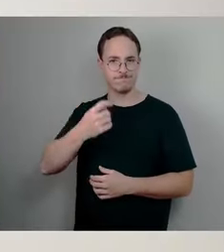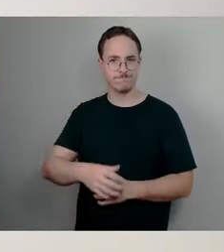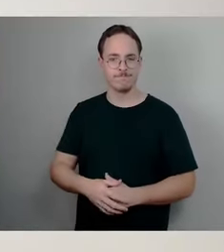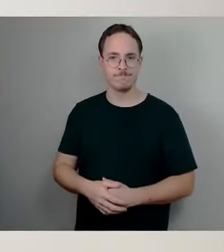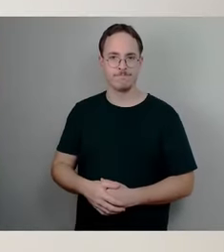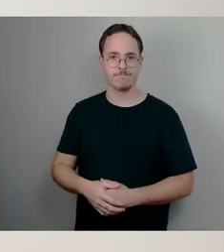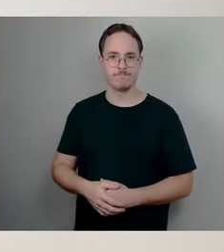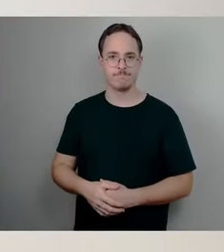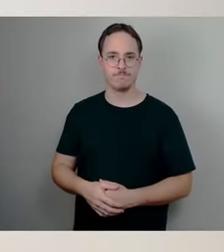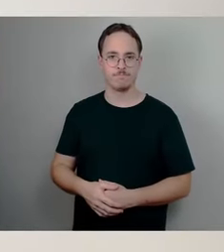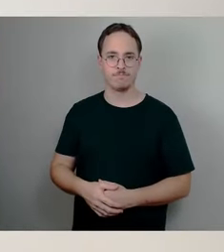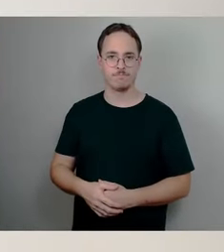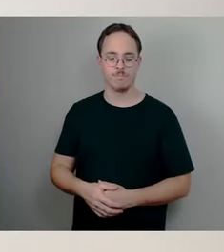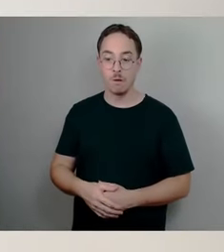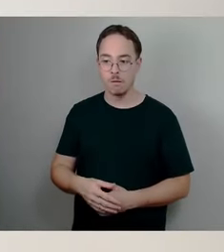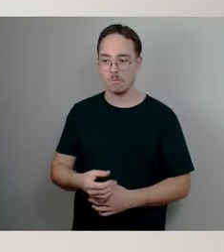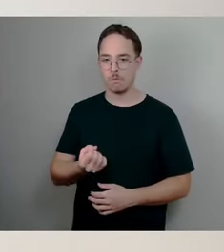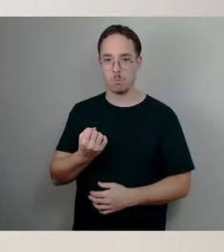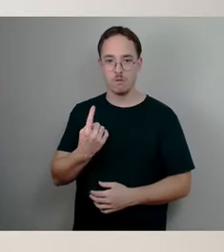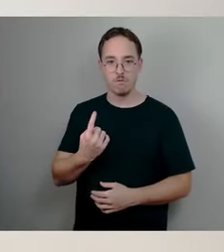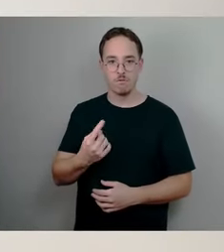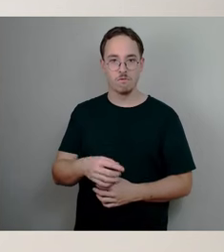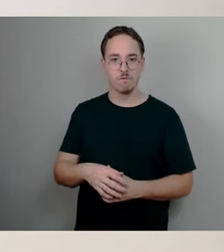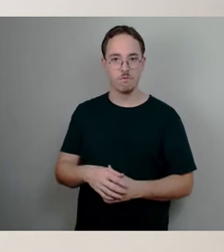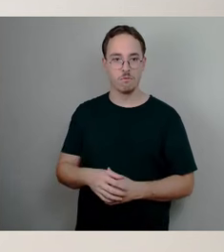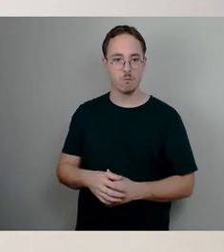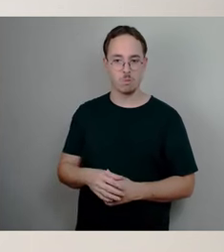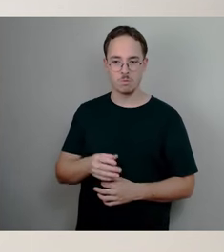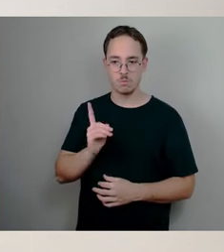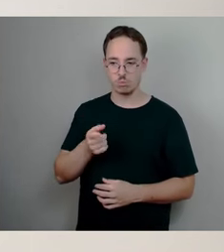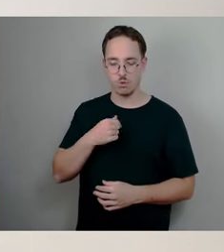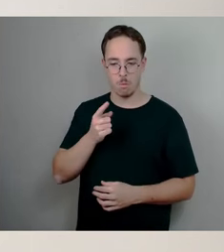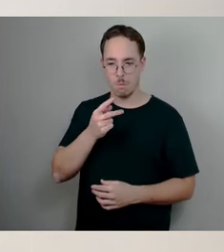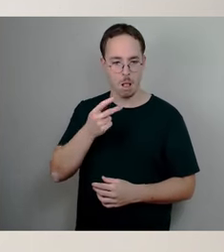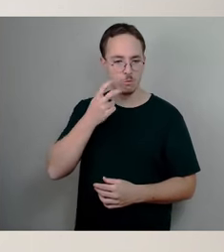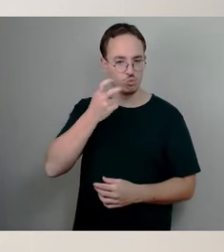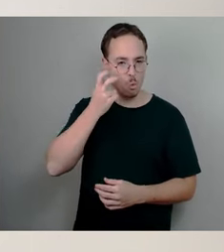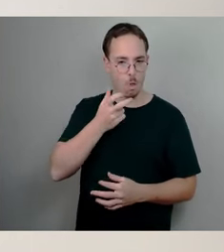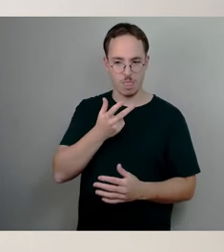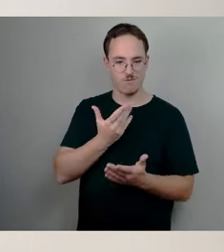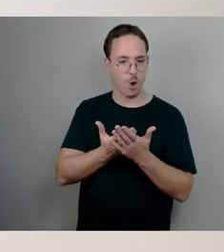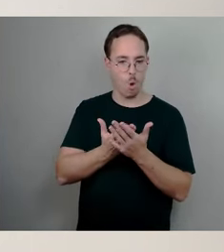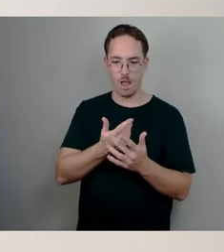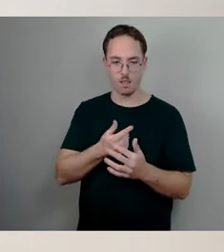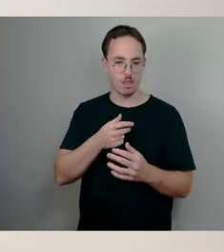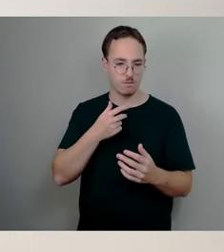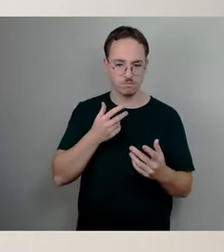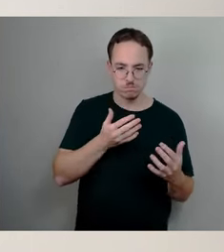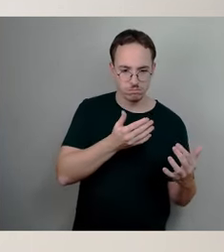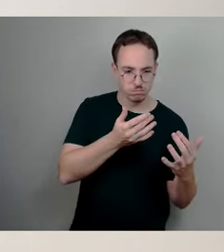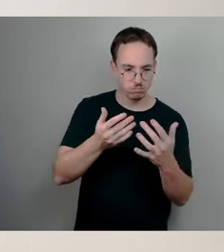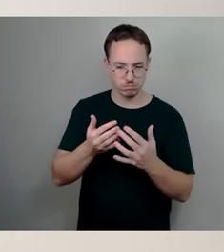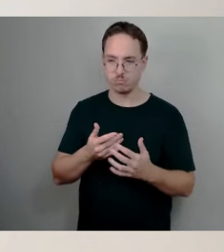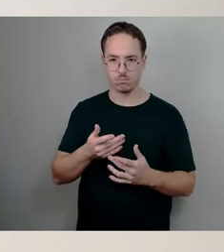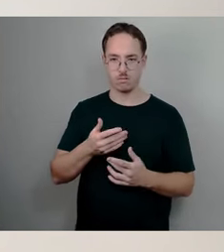Kann ich jetzt auch nur, das sei ich auch abwegig, deswegen, das brauche ich mal konkret, muss denen mal nachgehen. Kann ich Ihnen nochmal zuschicken und ich würde mich dann eine